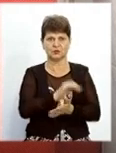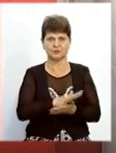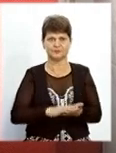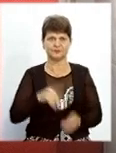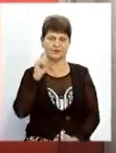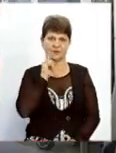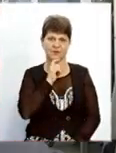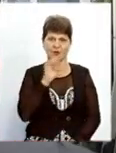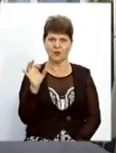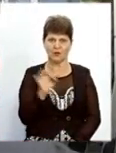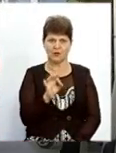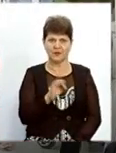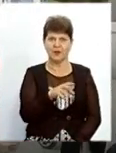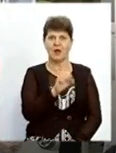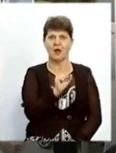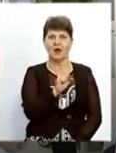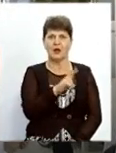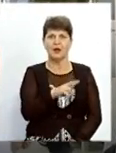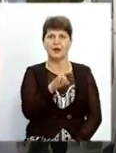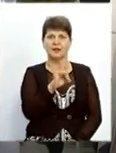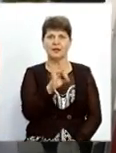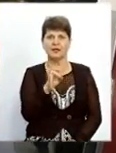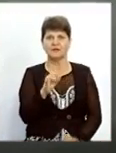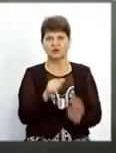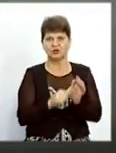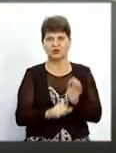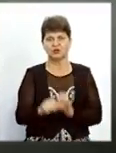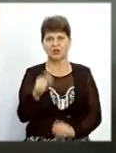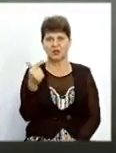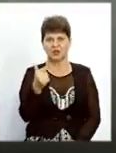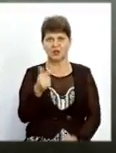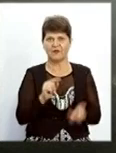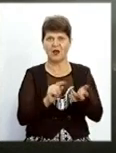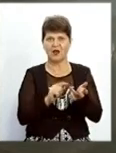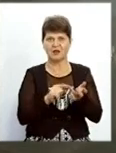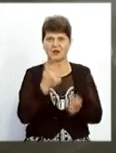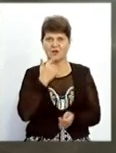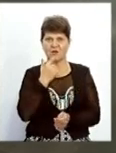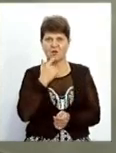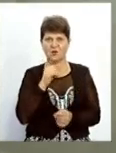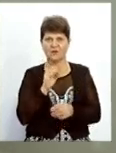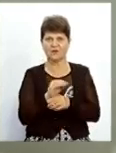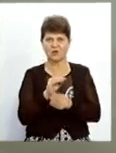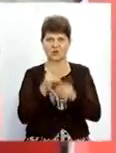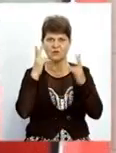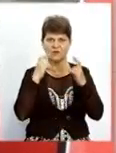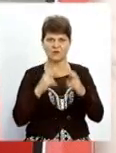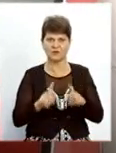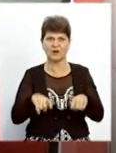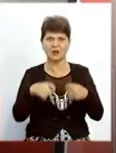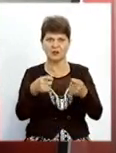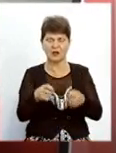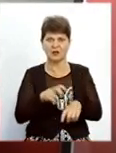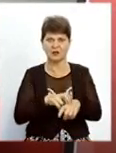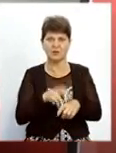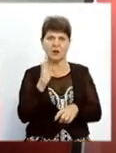Війничанин Олександр Андрікєвич вносить до терміналу 60 гривень. Це плата за аналіз крові. Додаткове обстеження призначили лікарі. Будемо робити